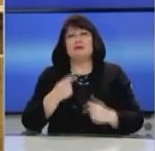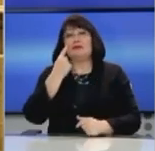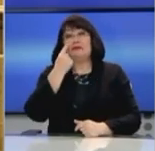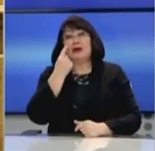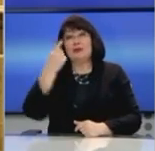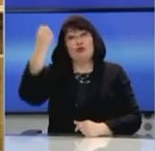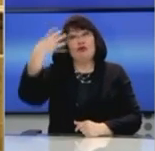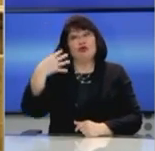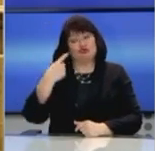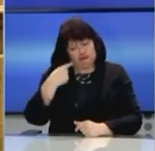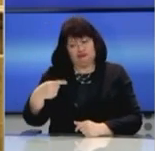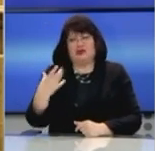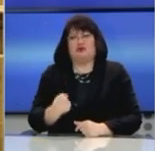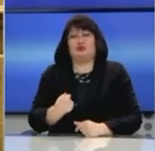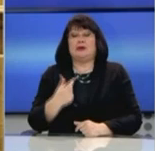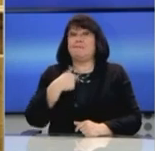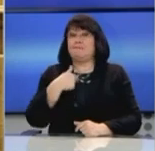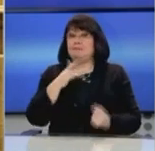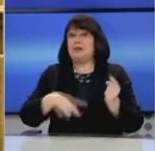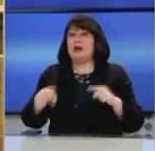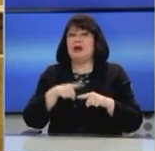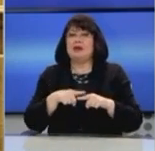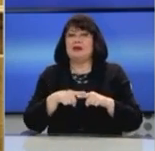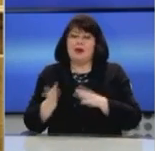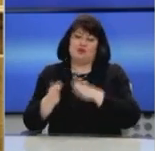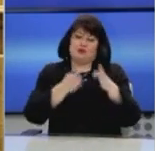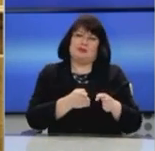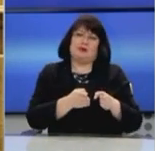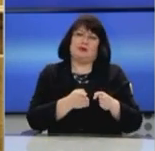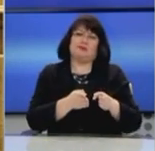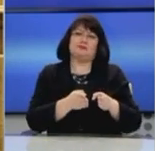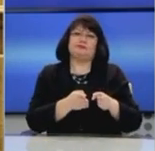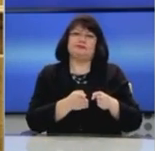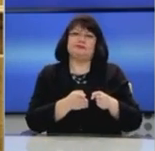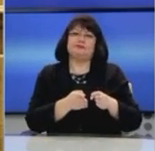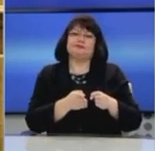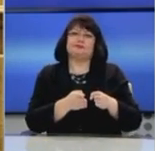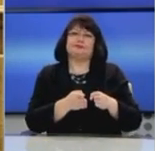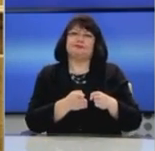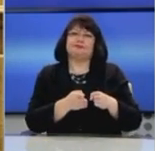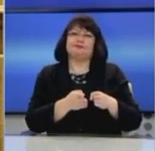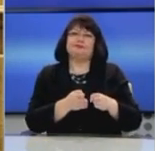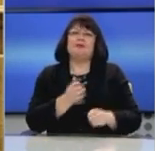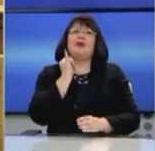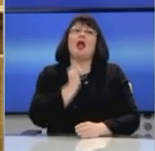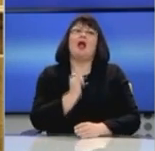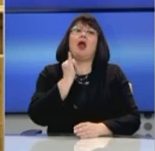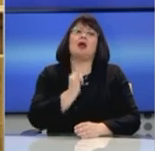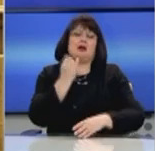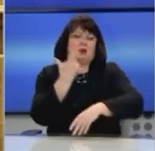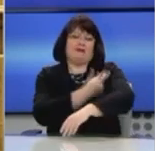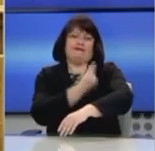βλέπουν αυτό το φως ήδη. Εμείς, από τη μία μεριά, λόγω του πολύ αργού ρυθμού του